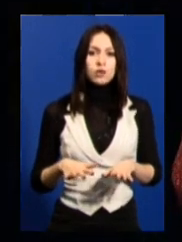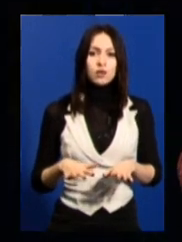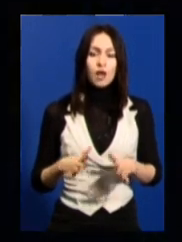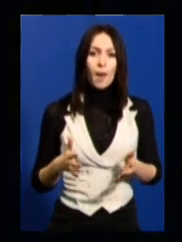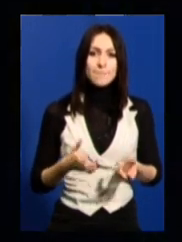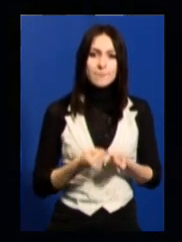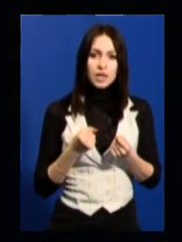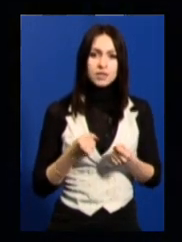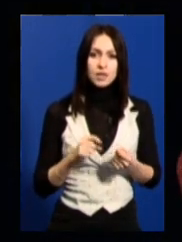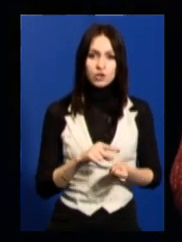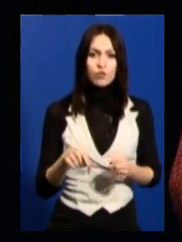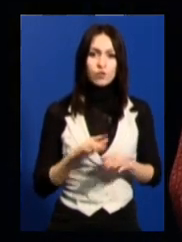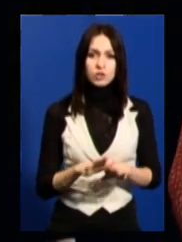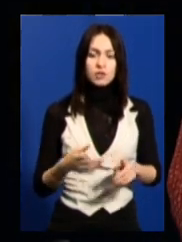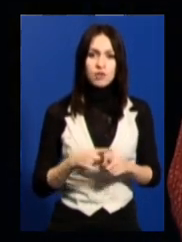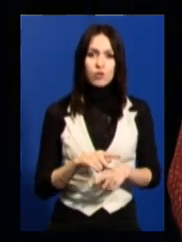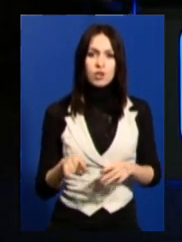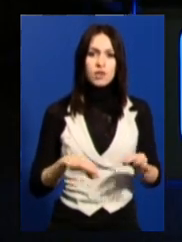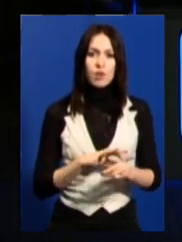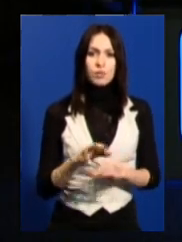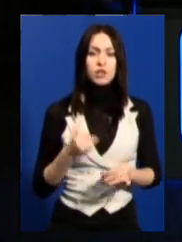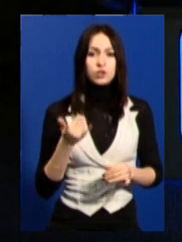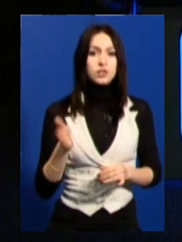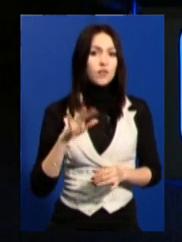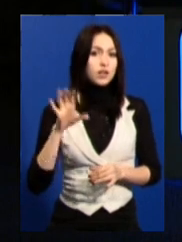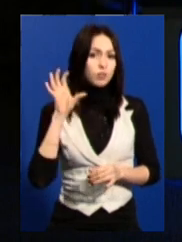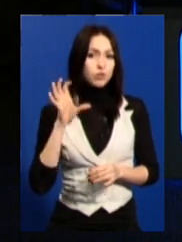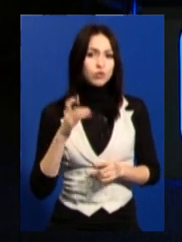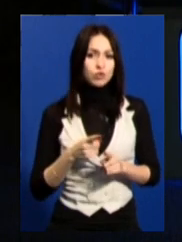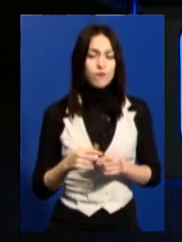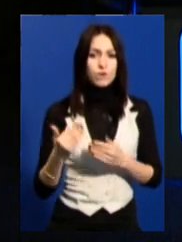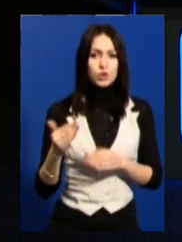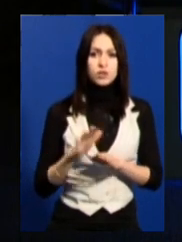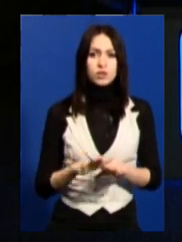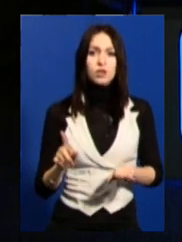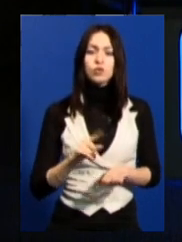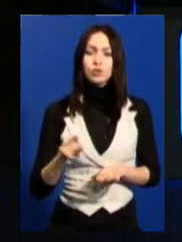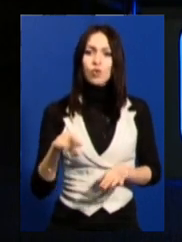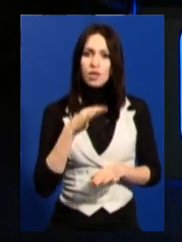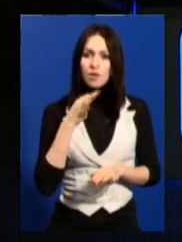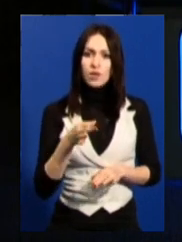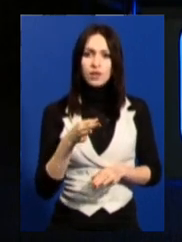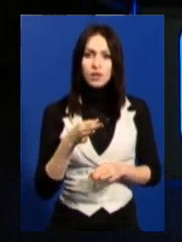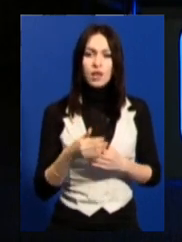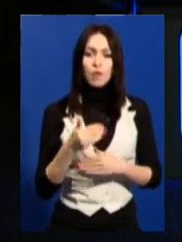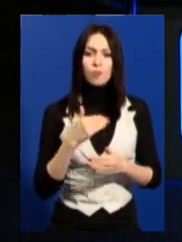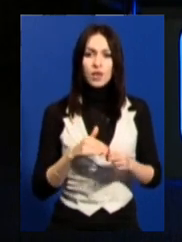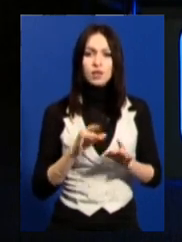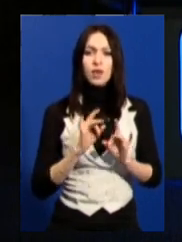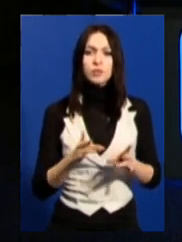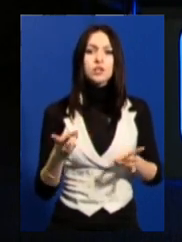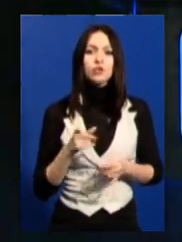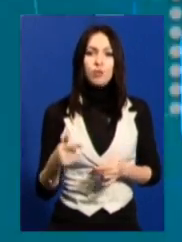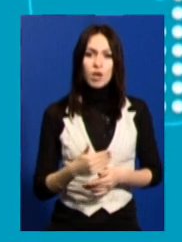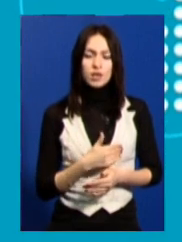підтримка цих дітей, цього проєкту. Зараз давайте якраз послухаємо цих дітей, що вони говорили перед, пояснючи, навіщо вони